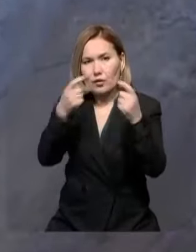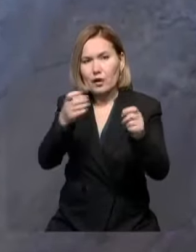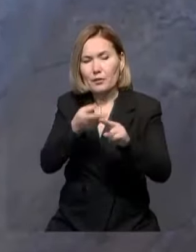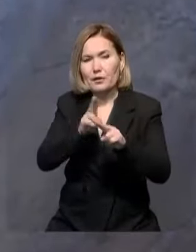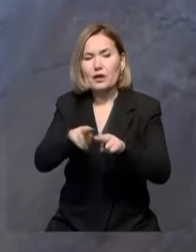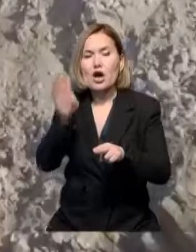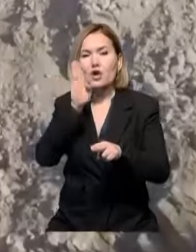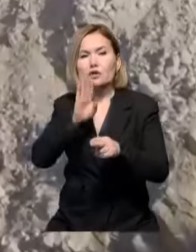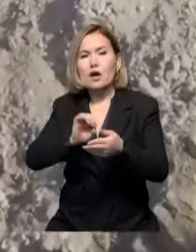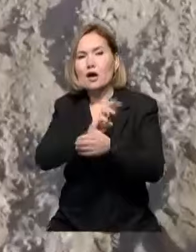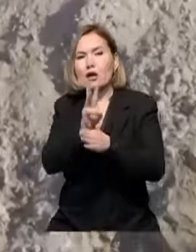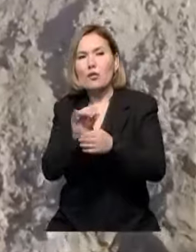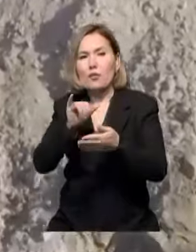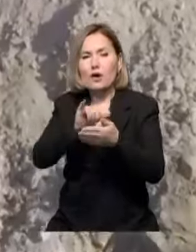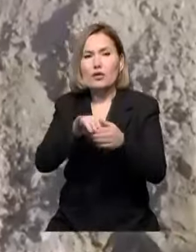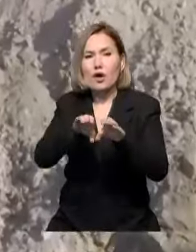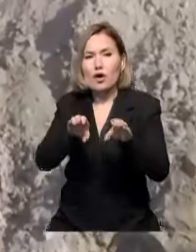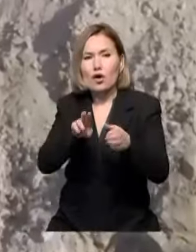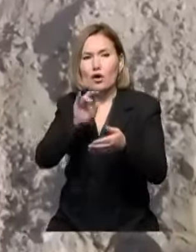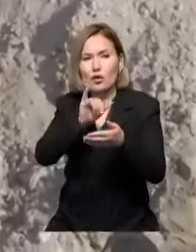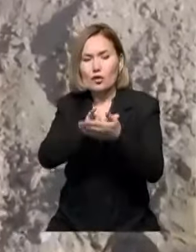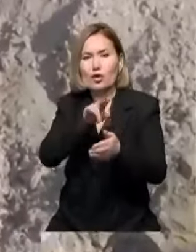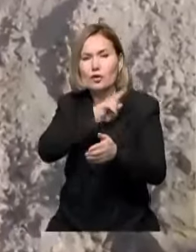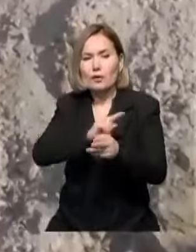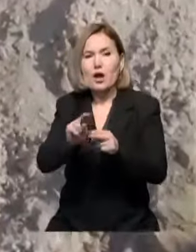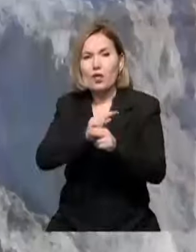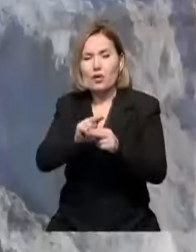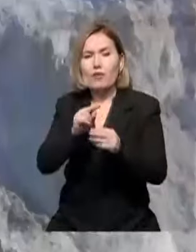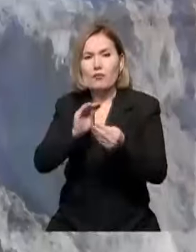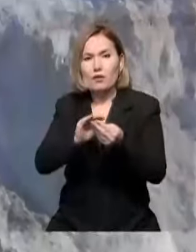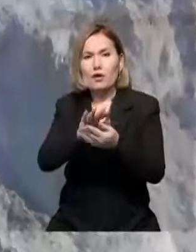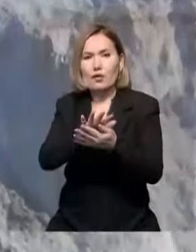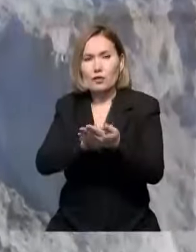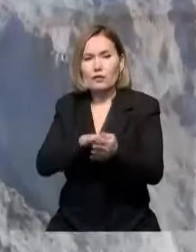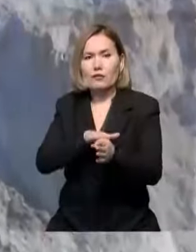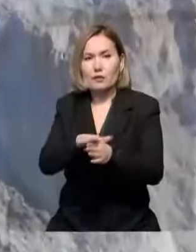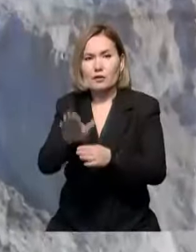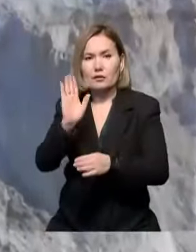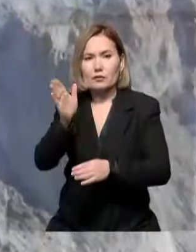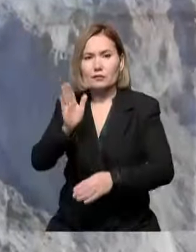болатын. Су мен жабылықтауды қалтына келтіру жұмыстара ақау толық жойылғанға дейін жүргізілетін болады.